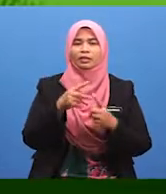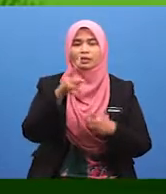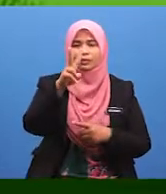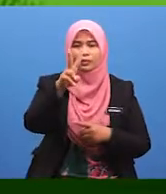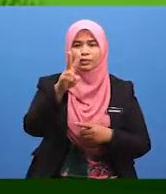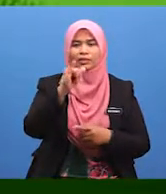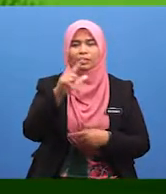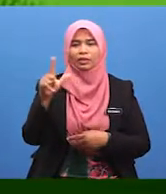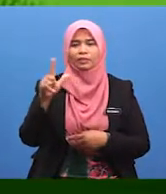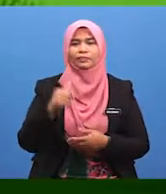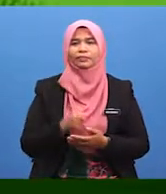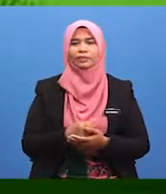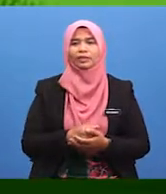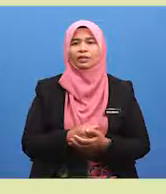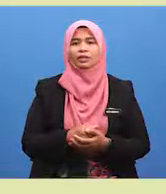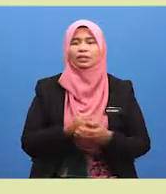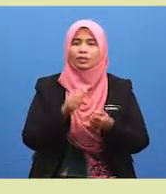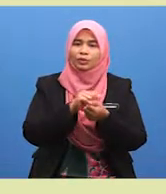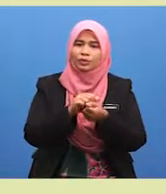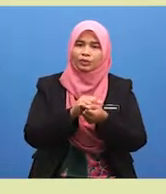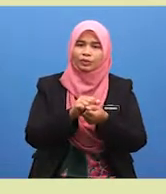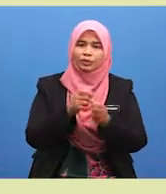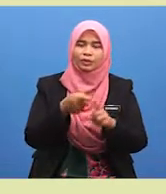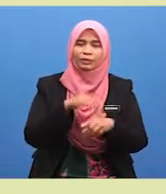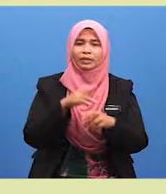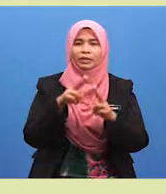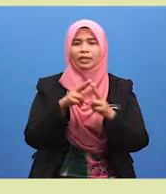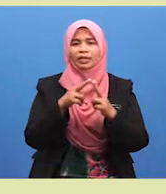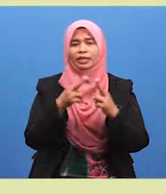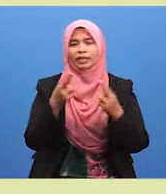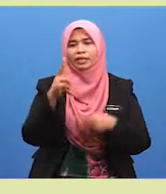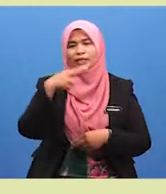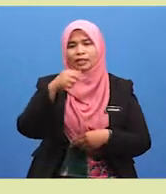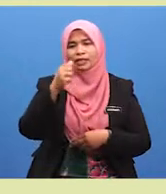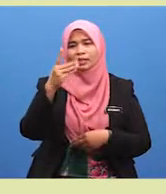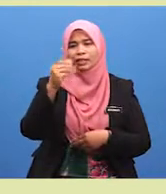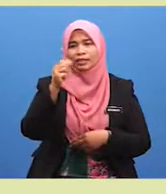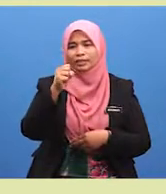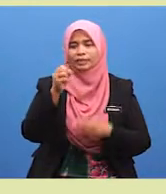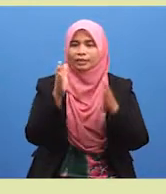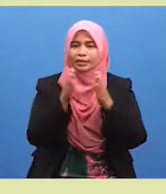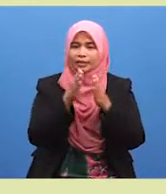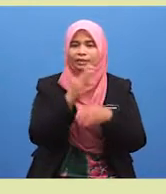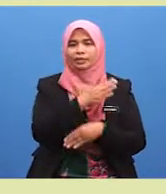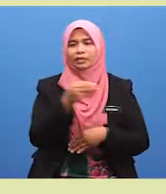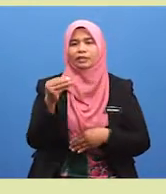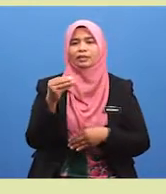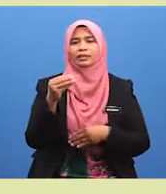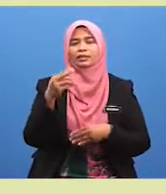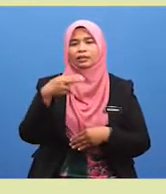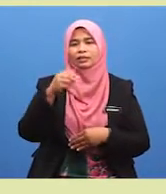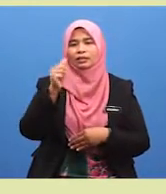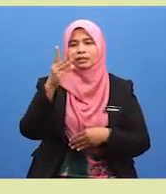yang kedua ialah suci daripada hadas kecil dan